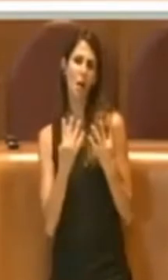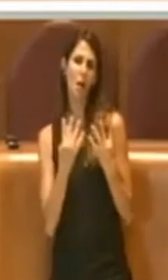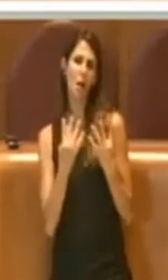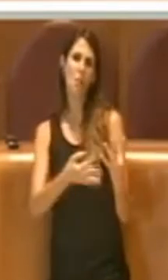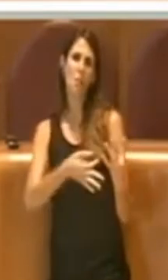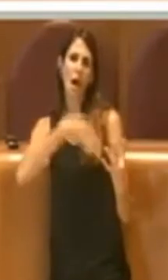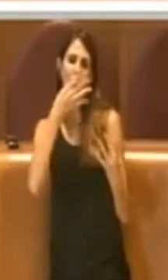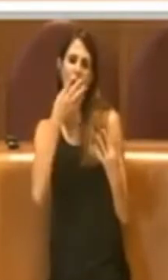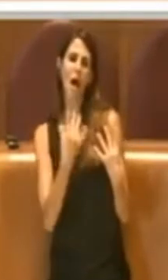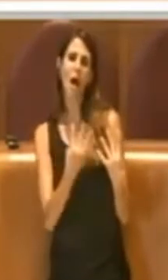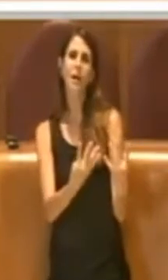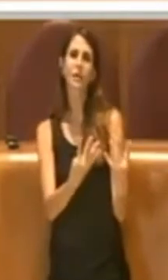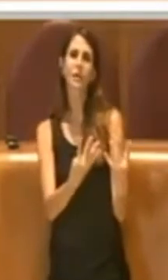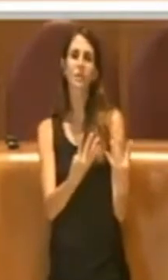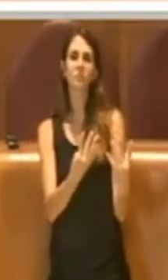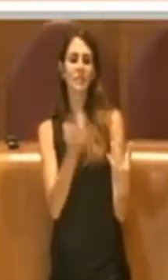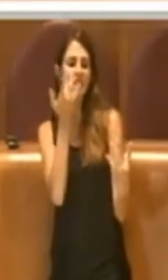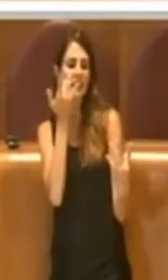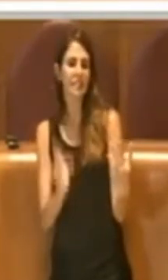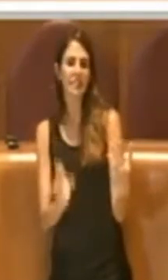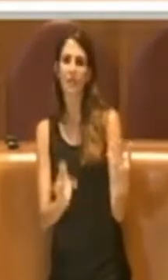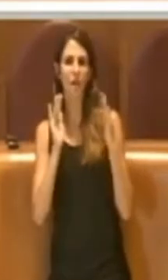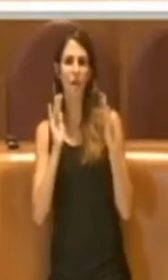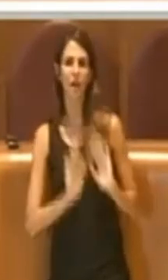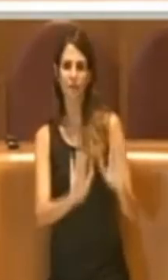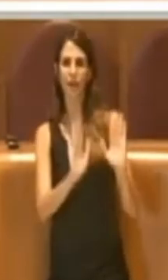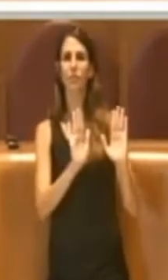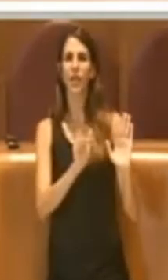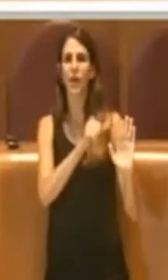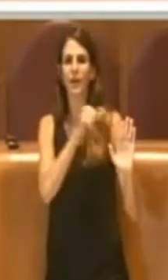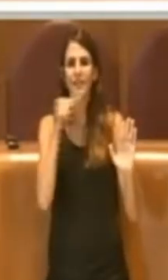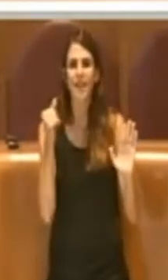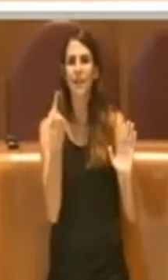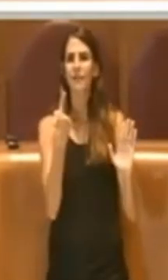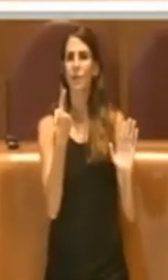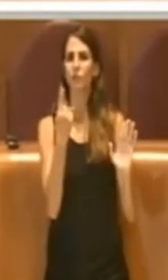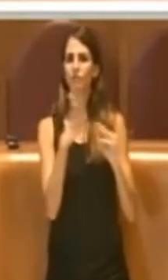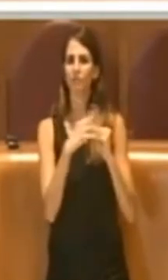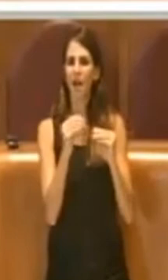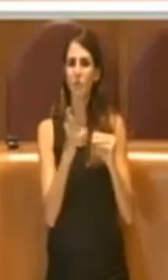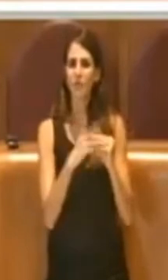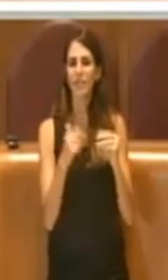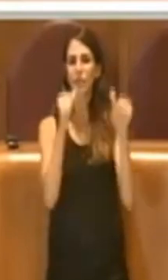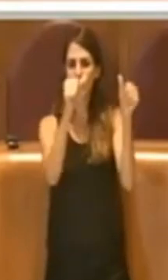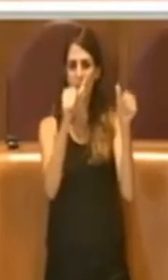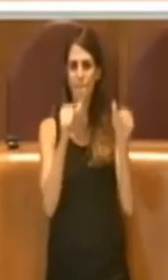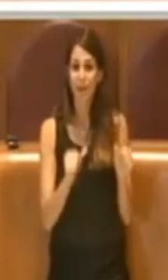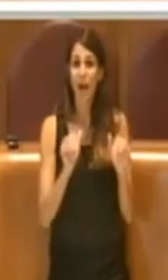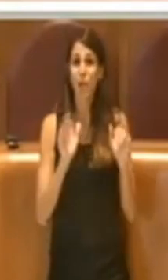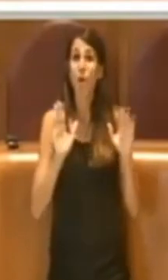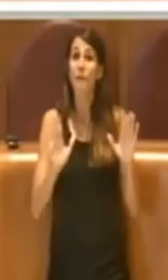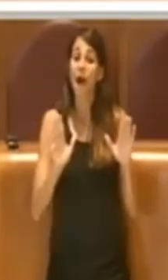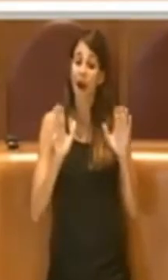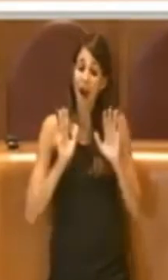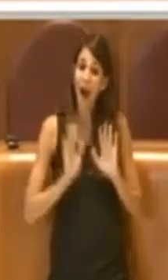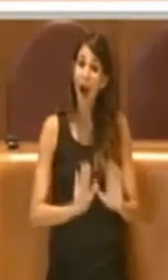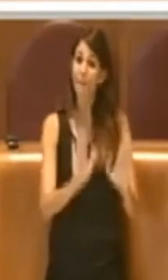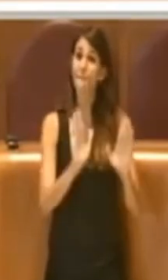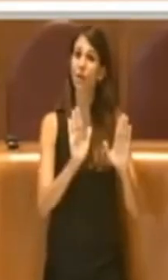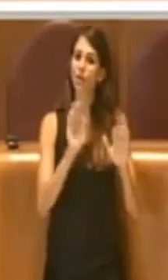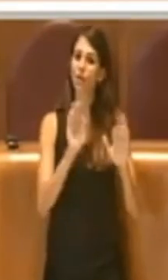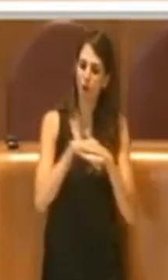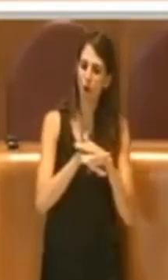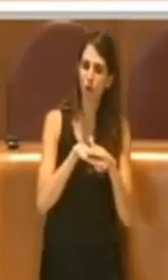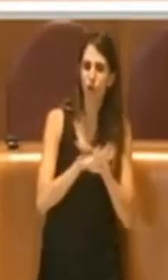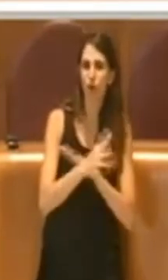abbandonato, che ha bisogno di un bando, ma dietro quell'abbandono ci sono delle vicende